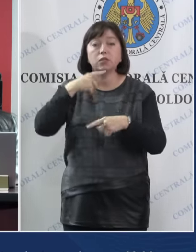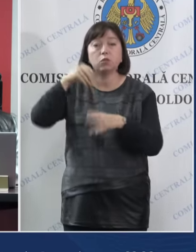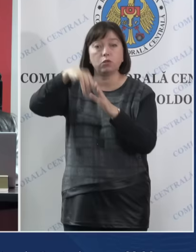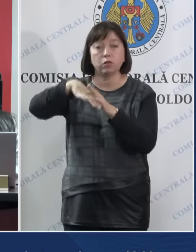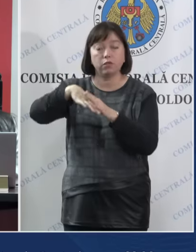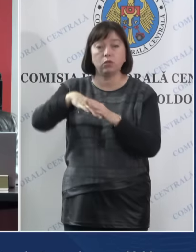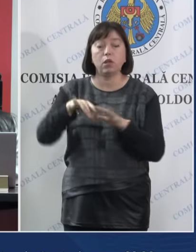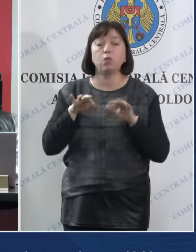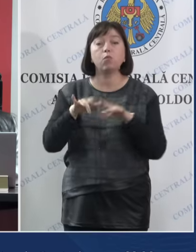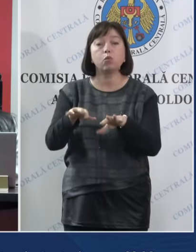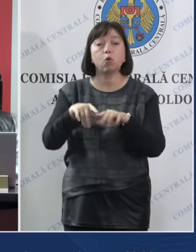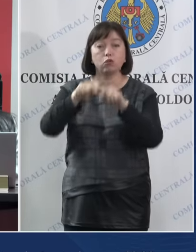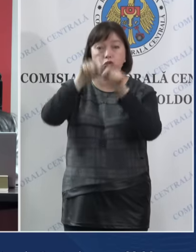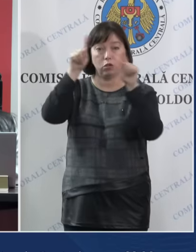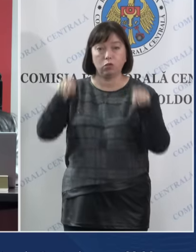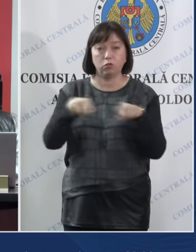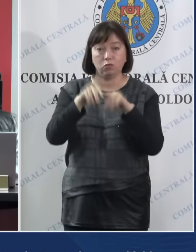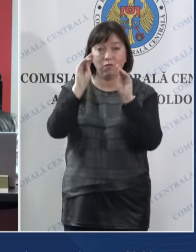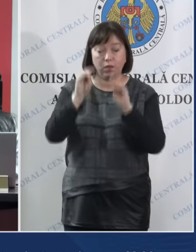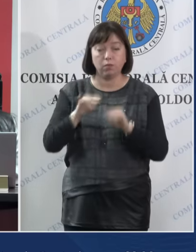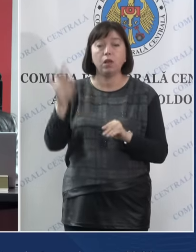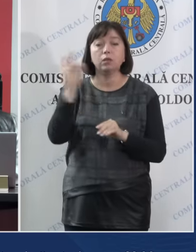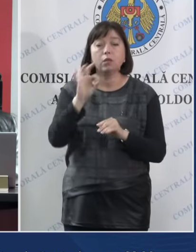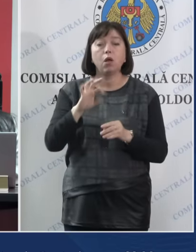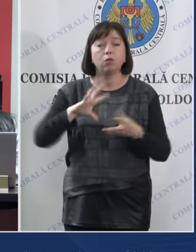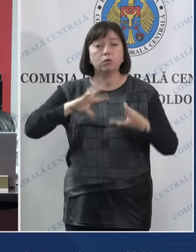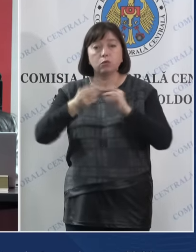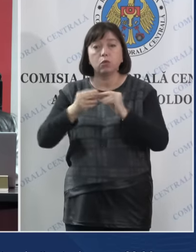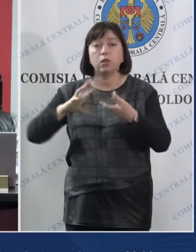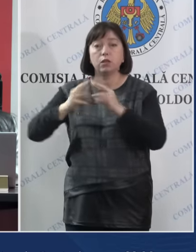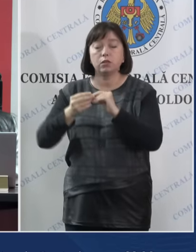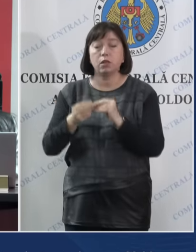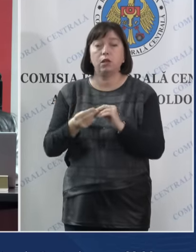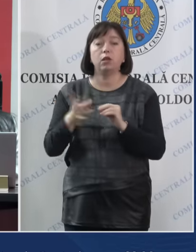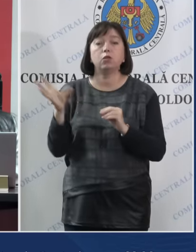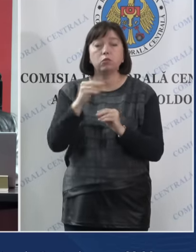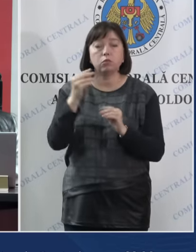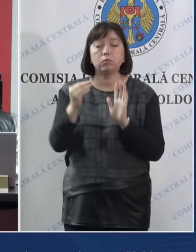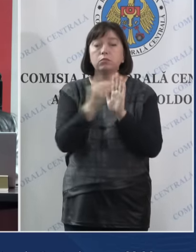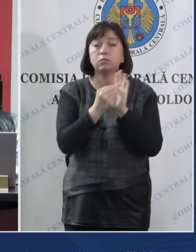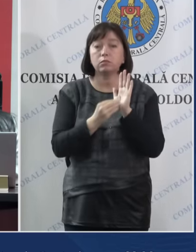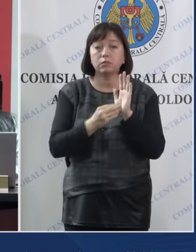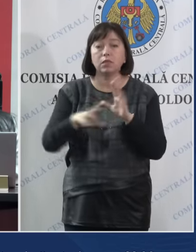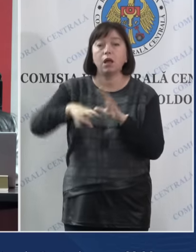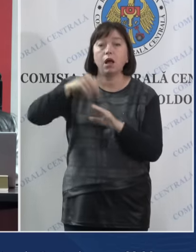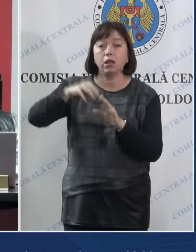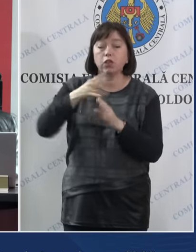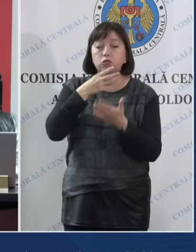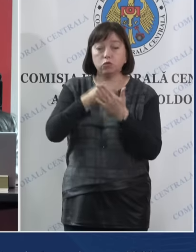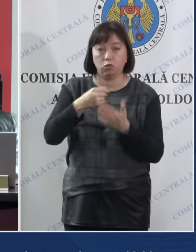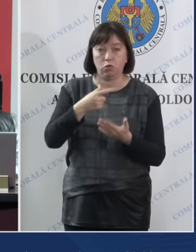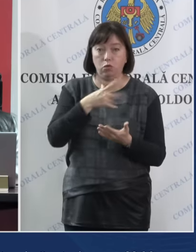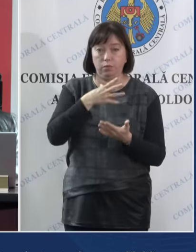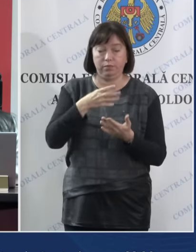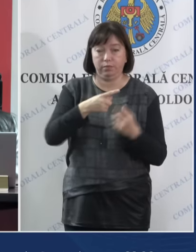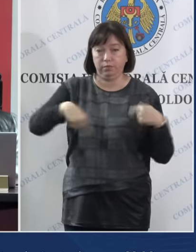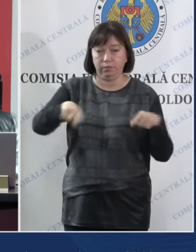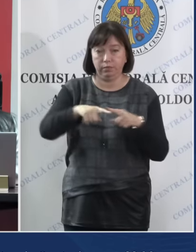procesul verbal cu privire la totalizarea rezultatelor alegirilor pe circumscripții.